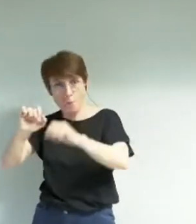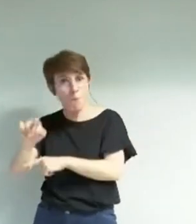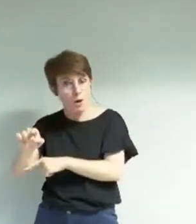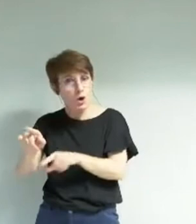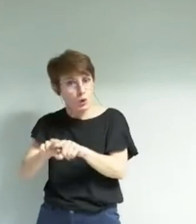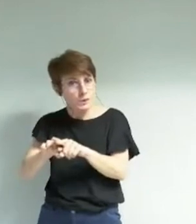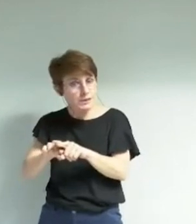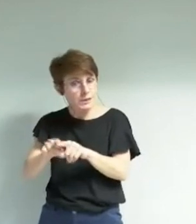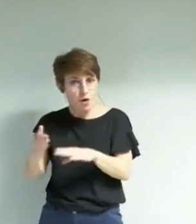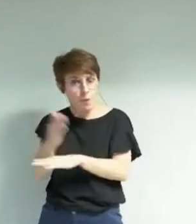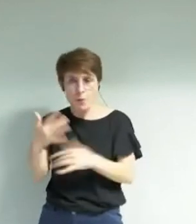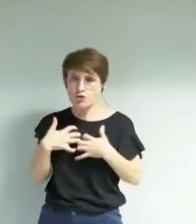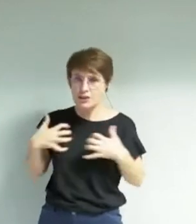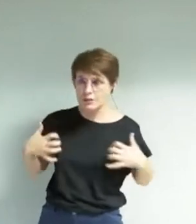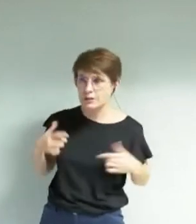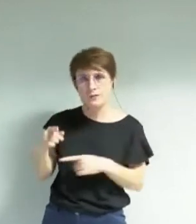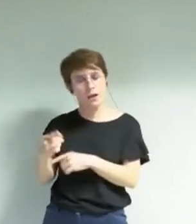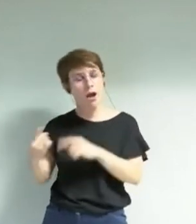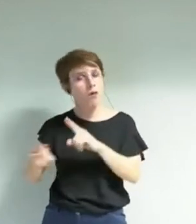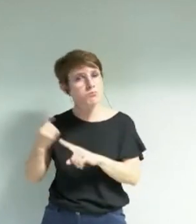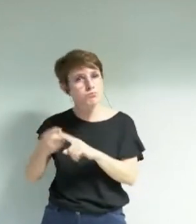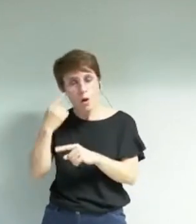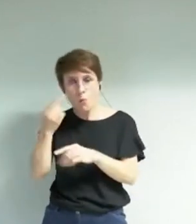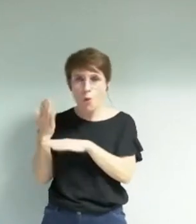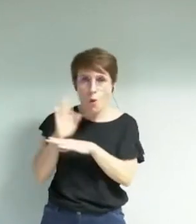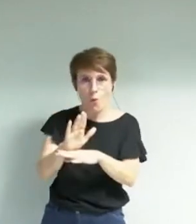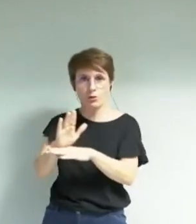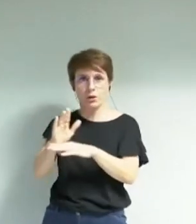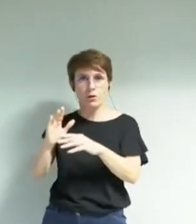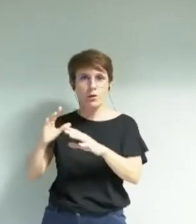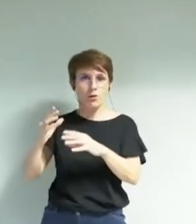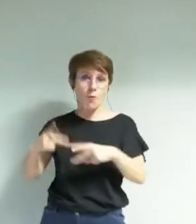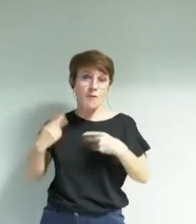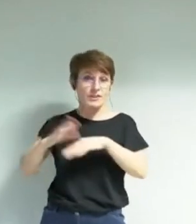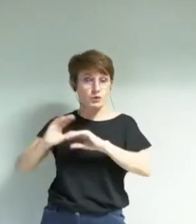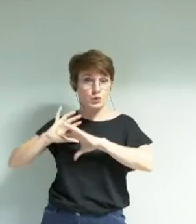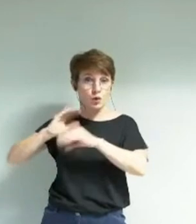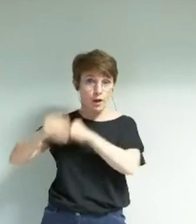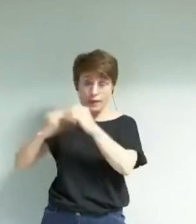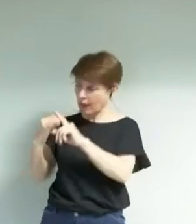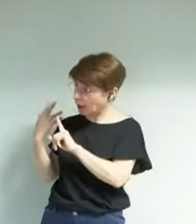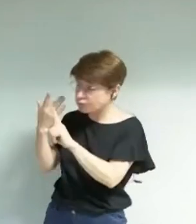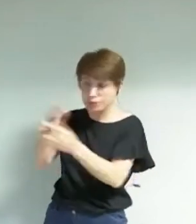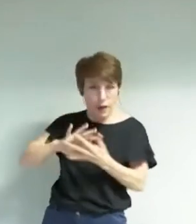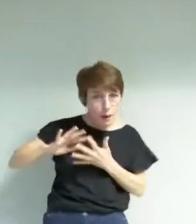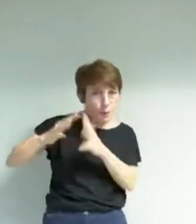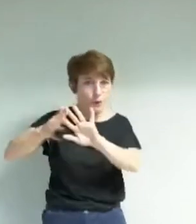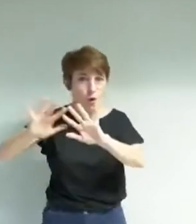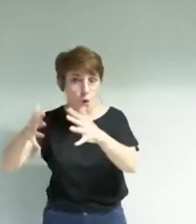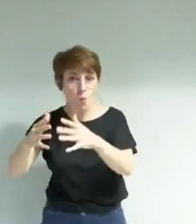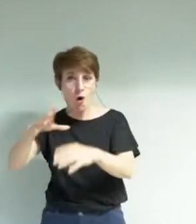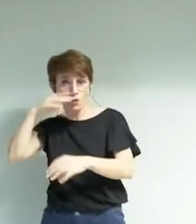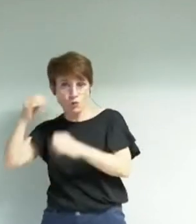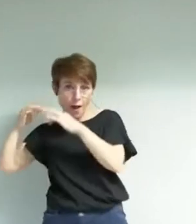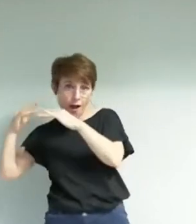mise en société de la dimension anthropocène avec je crois un vrai point d'appui pour l'ensemble de la